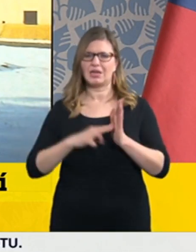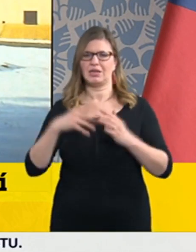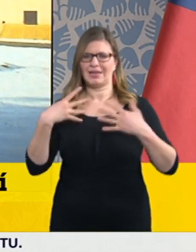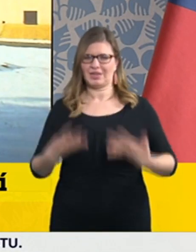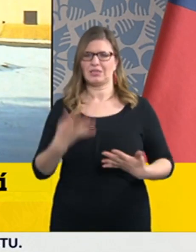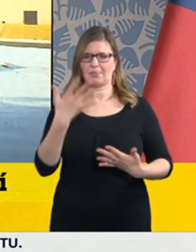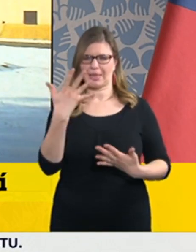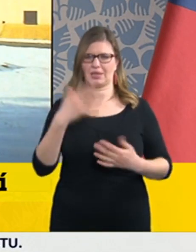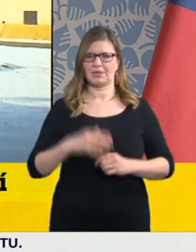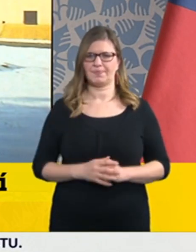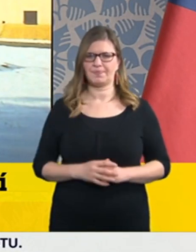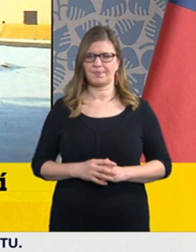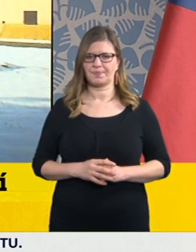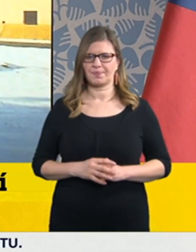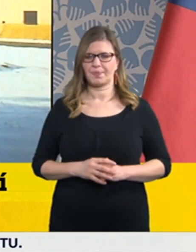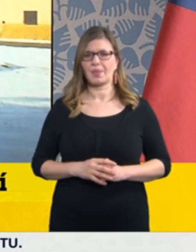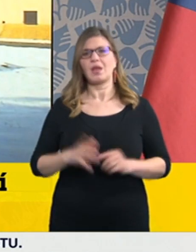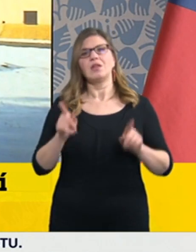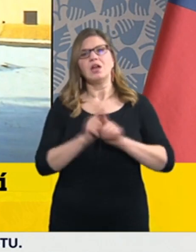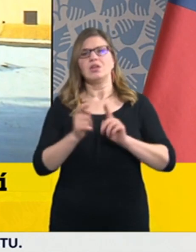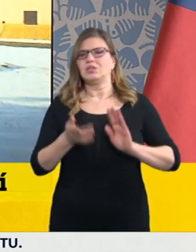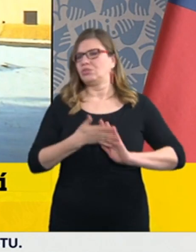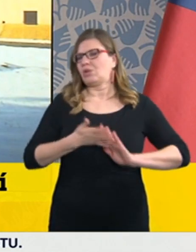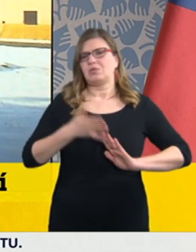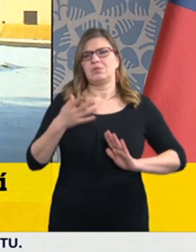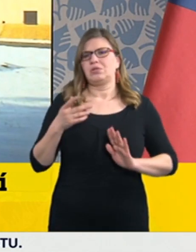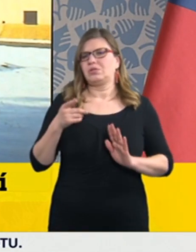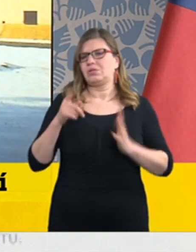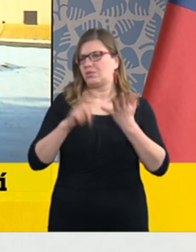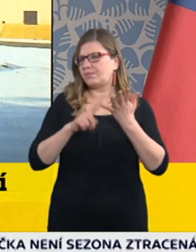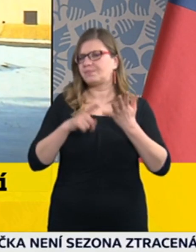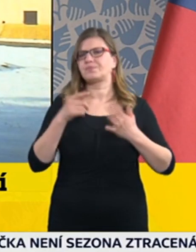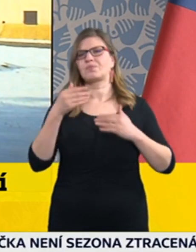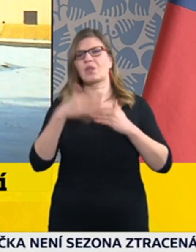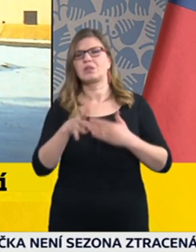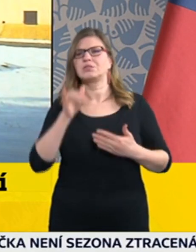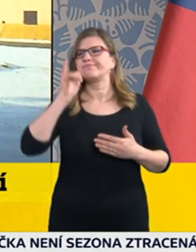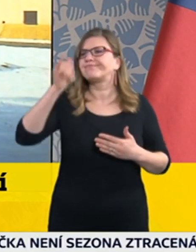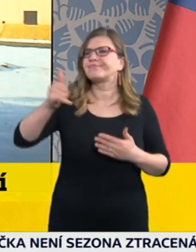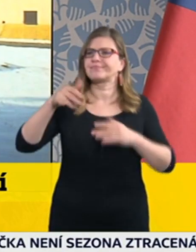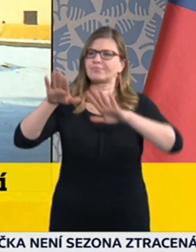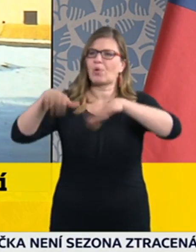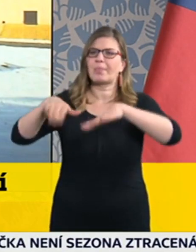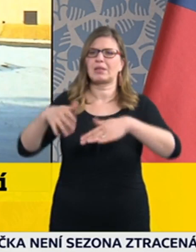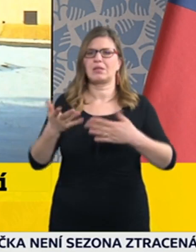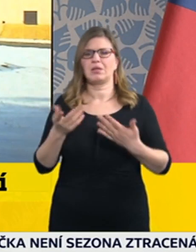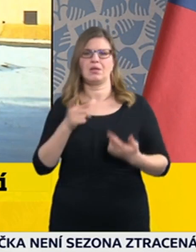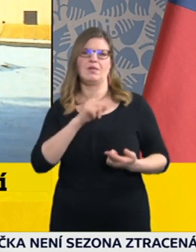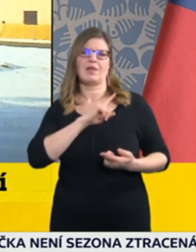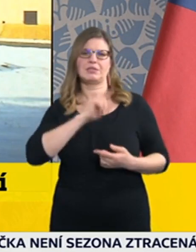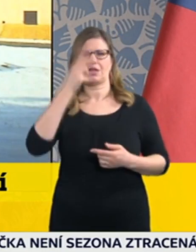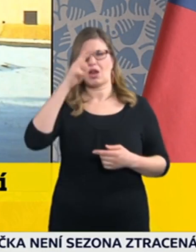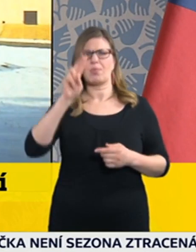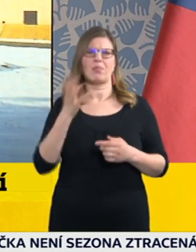cestě za účelem nebo za účelem pobytu ve vlastním rekreáčním objektu, to jsem už